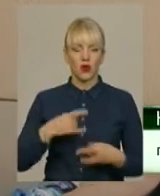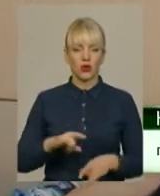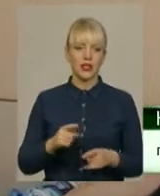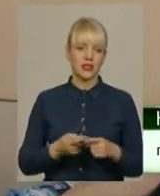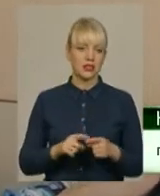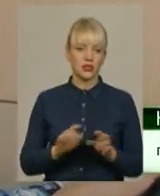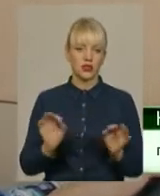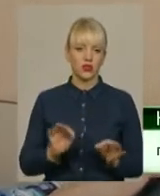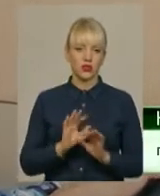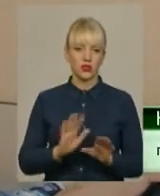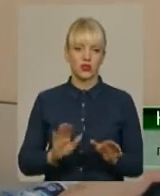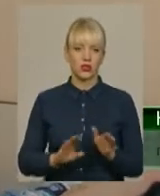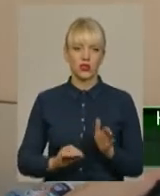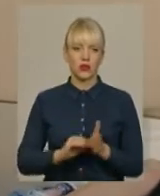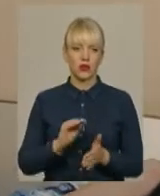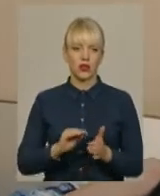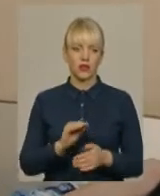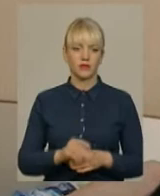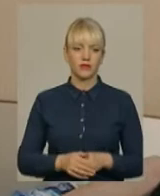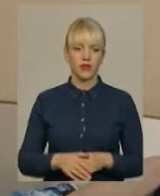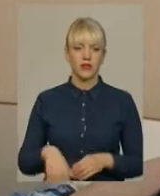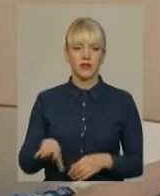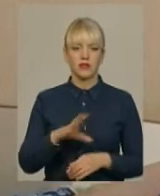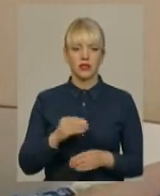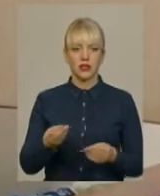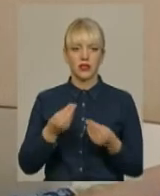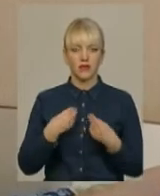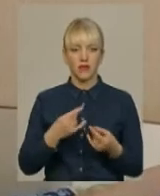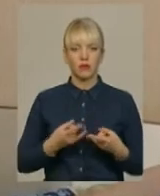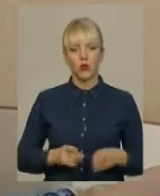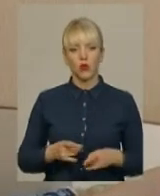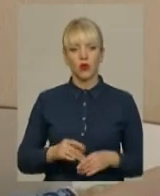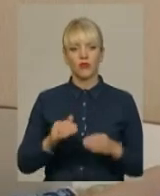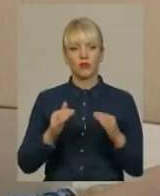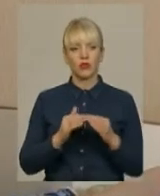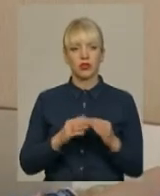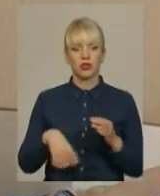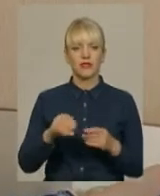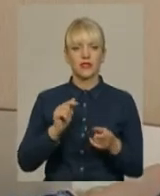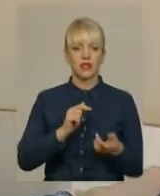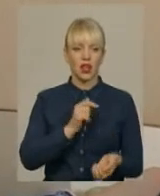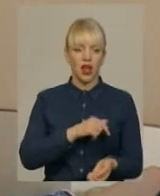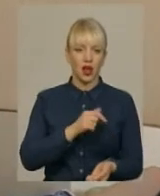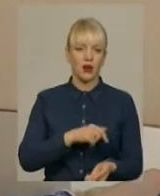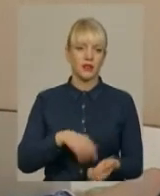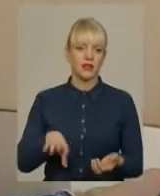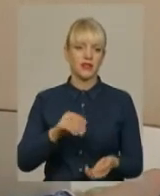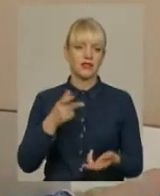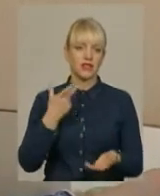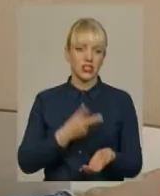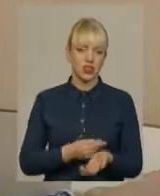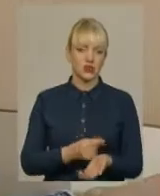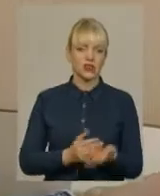це ні, я цього разу нічого не купляла, все давав пологовий будинок. Всі капельниці, всі шприци,